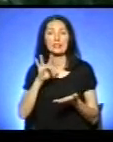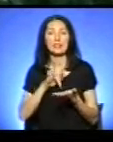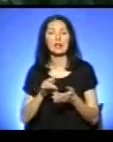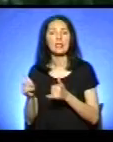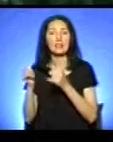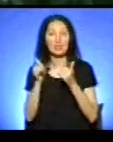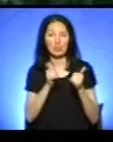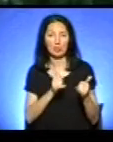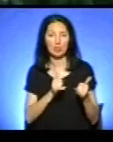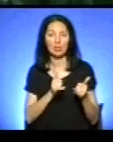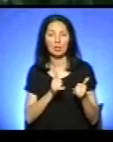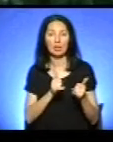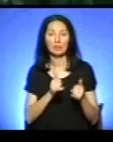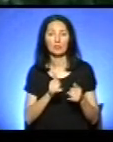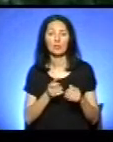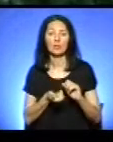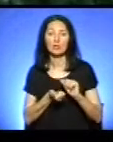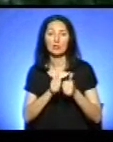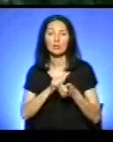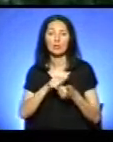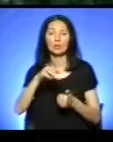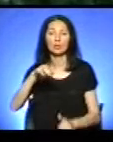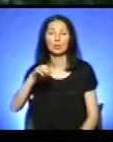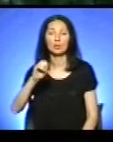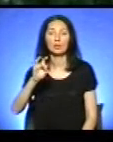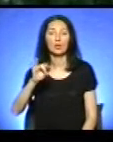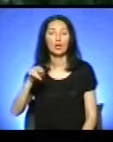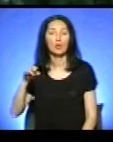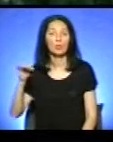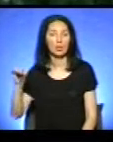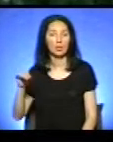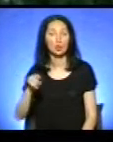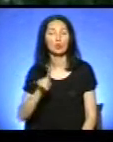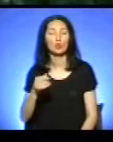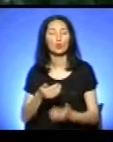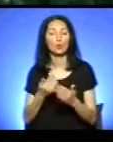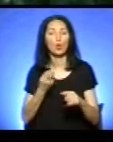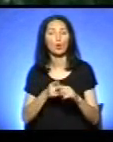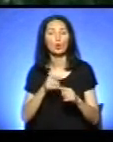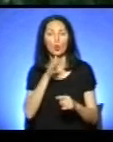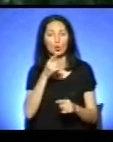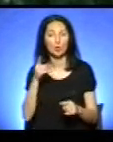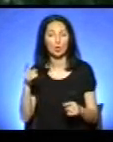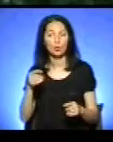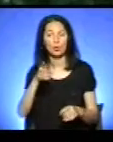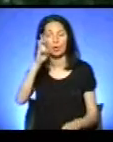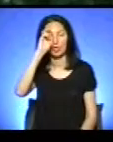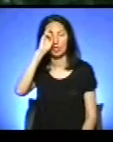забезпечення замісною терапією. Тому що до цього часу держава скидала